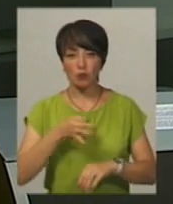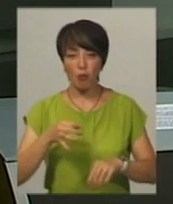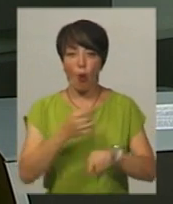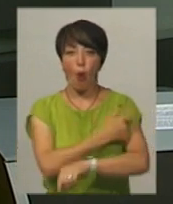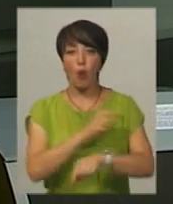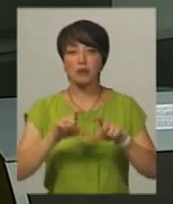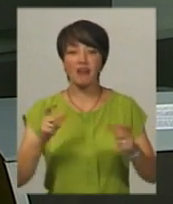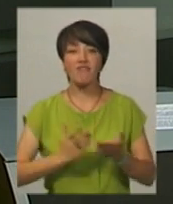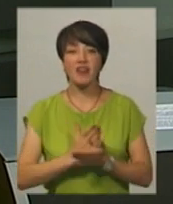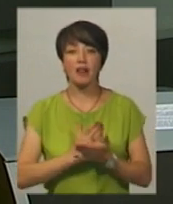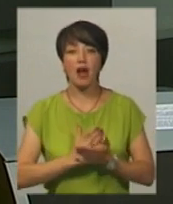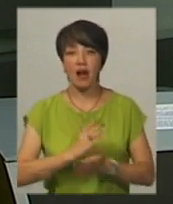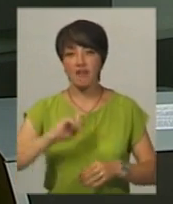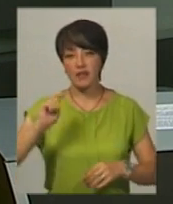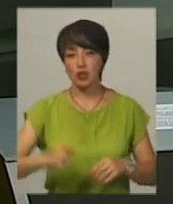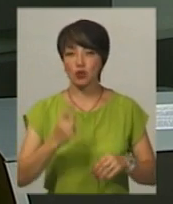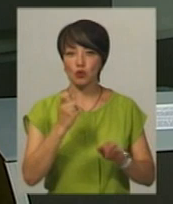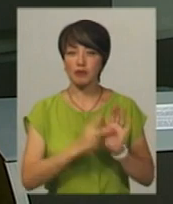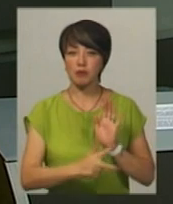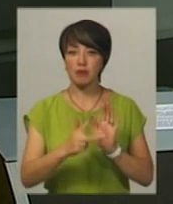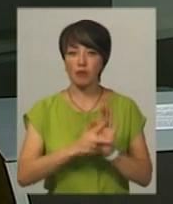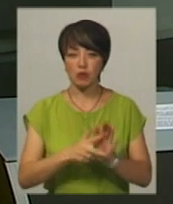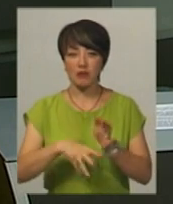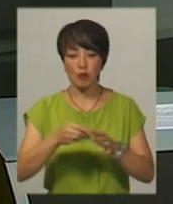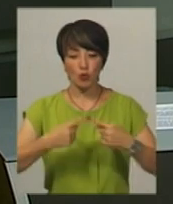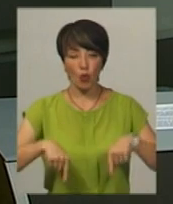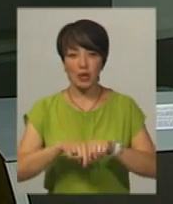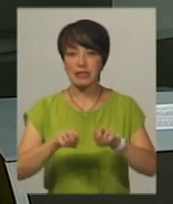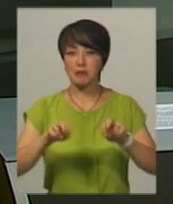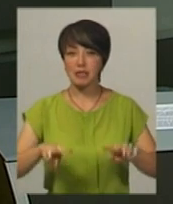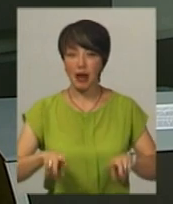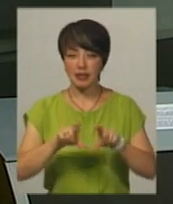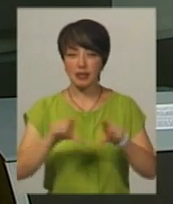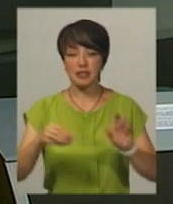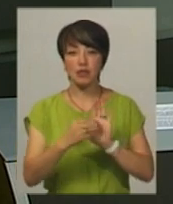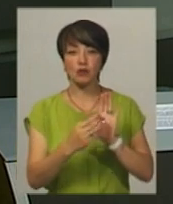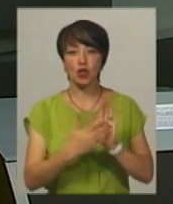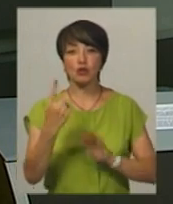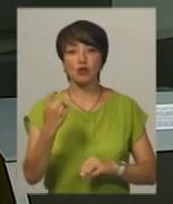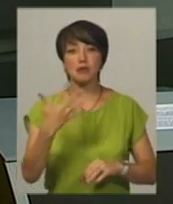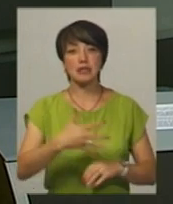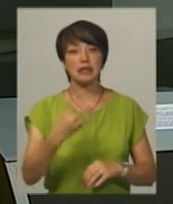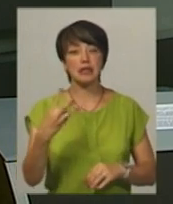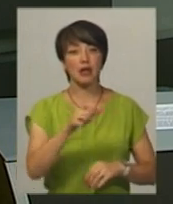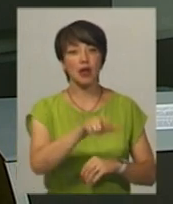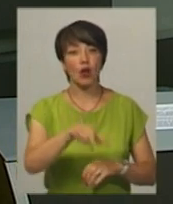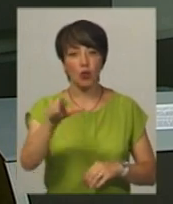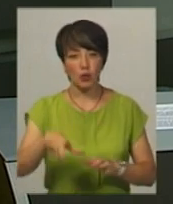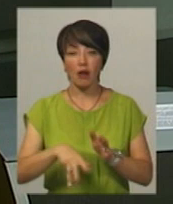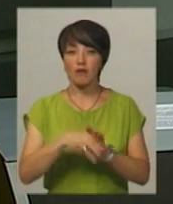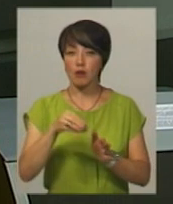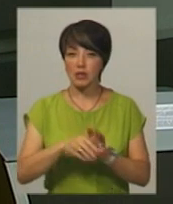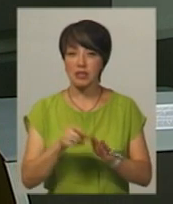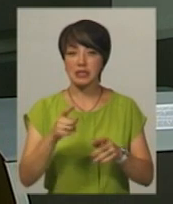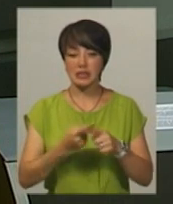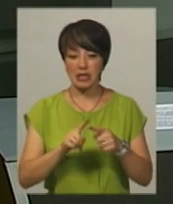ветеранів війни. Це 188-й виборчий округ. На спеціальній дільниці зареєстровано 153 виборці. Вони голосують